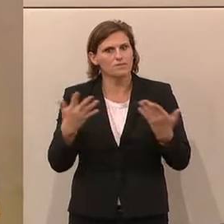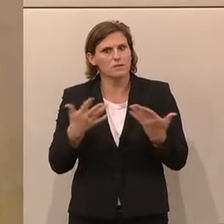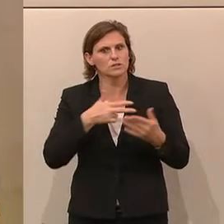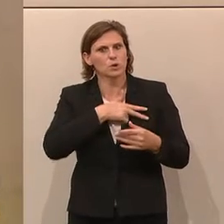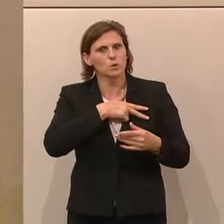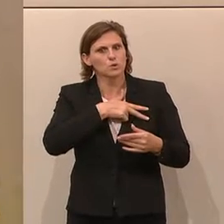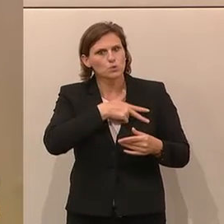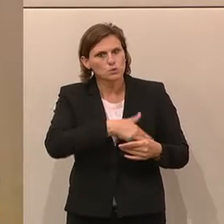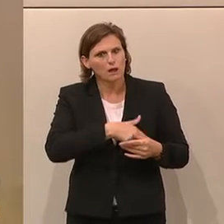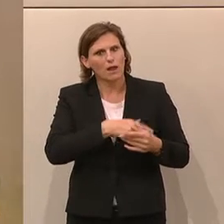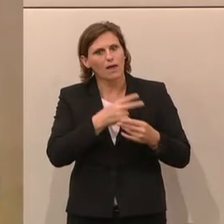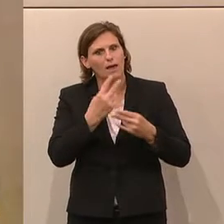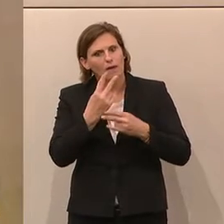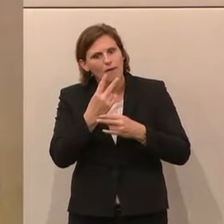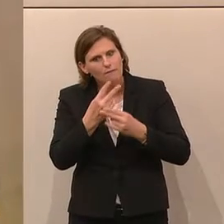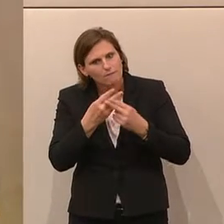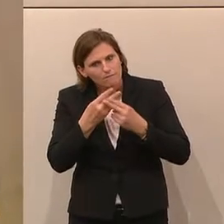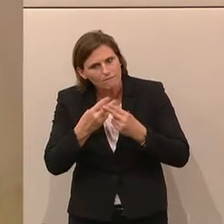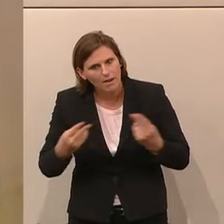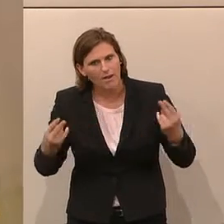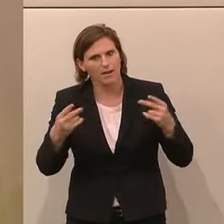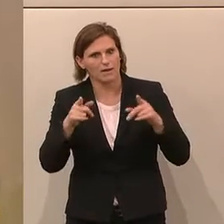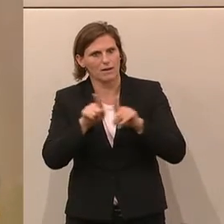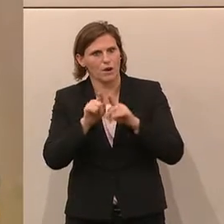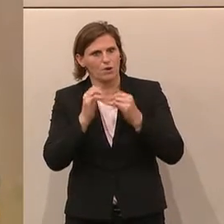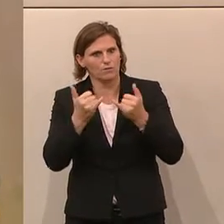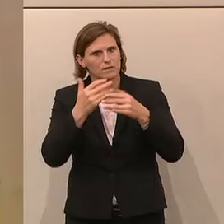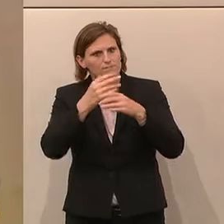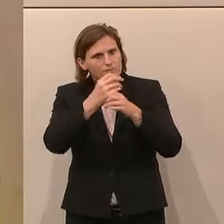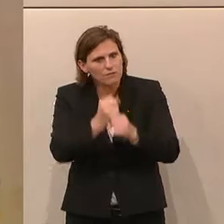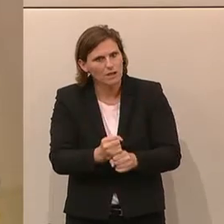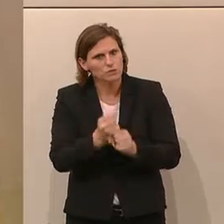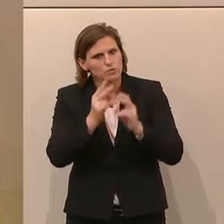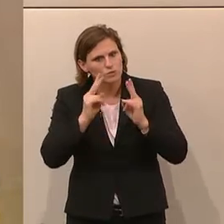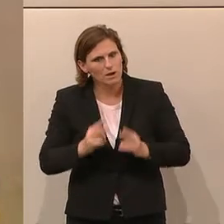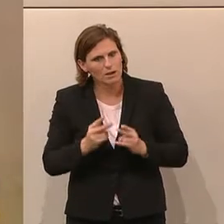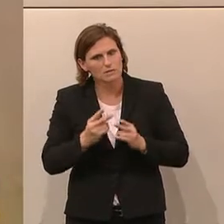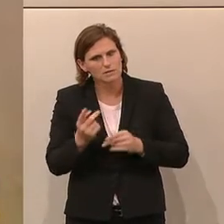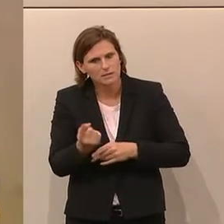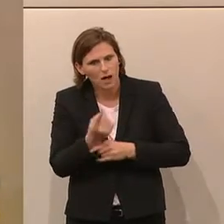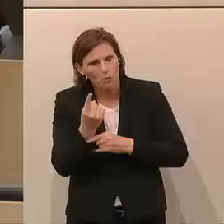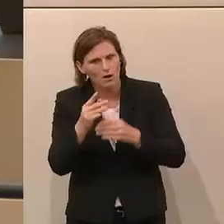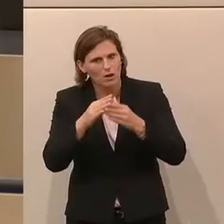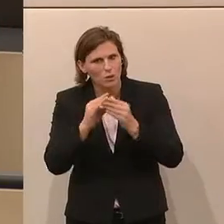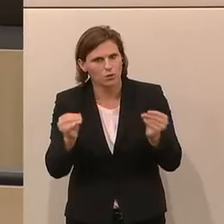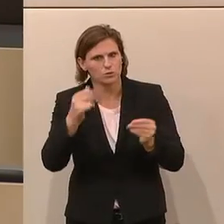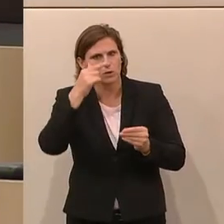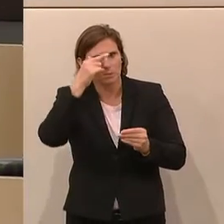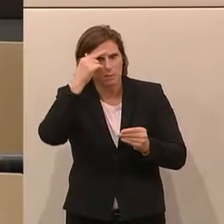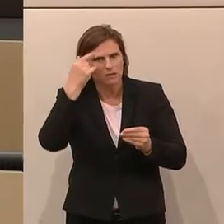soziale, eine faire und eine verfassungsrechtlich haltbare Lösung zu schaffen, die den Menschen in gewissen